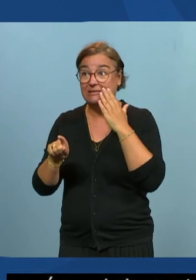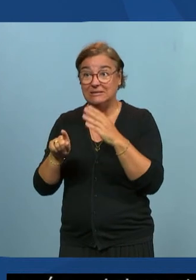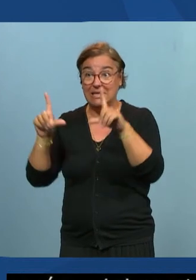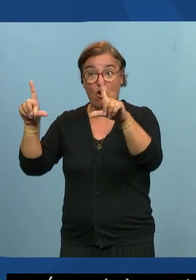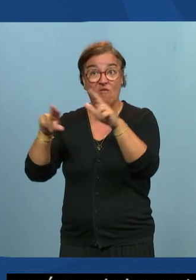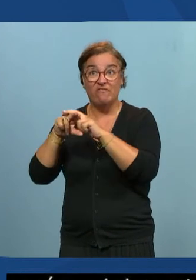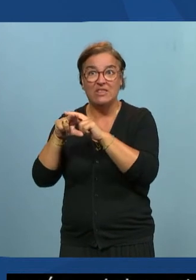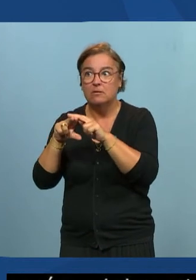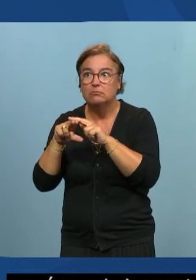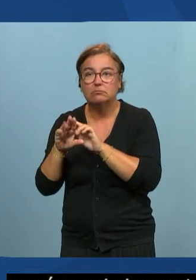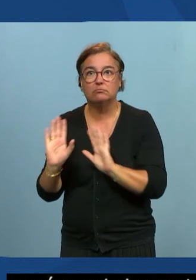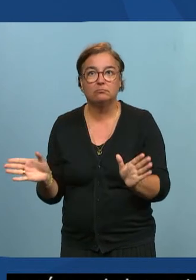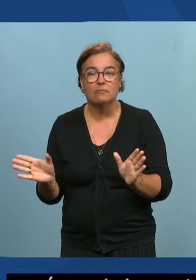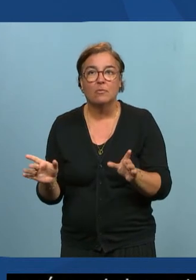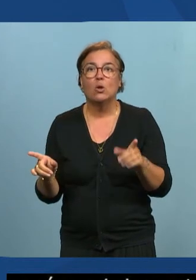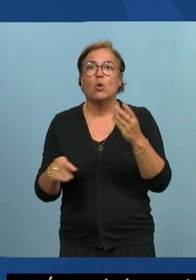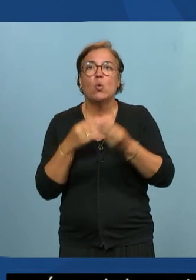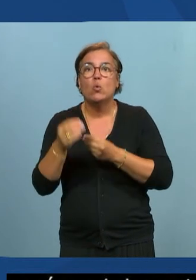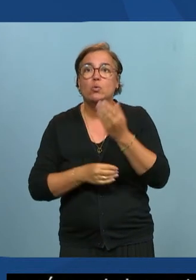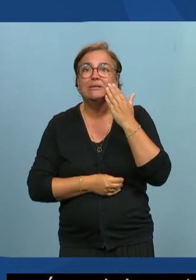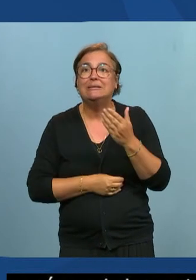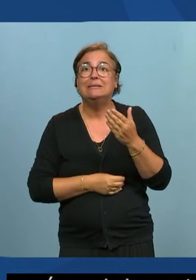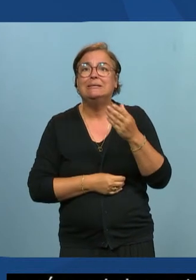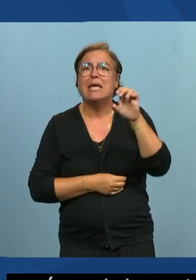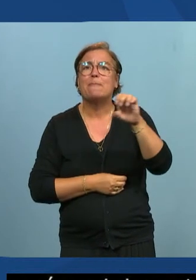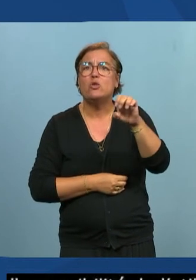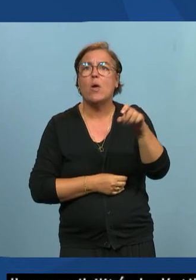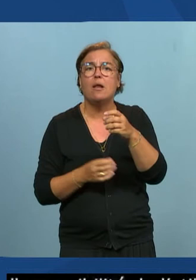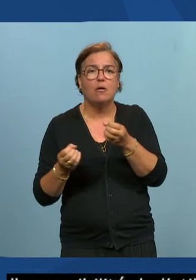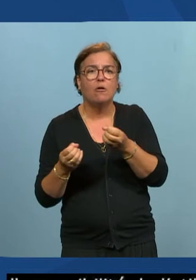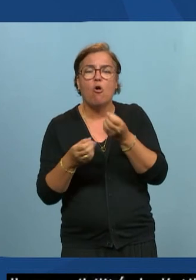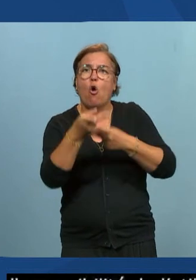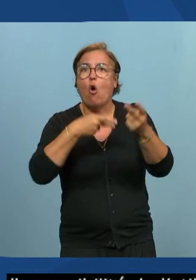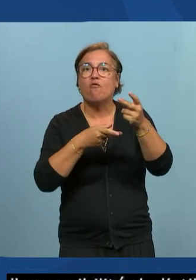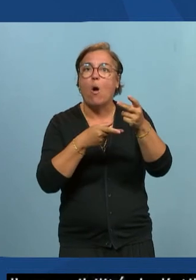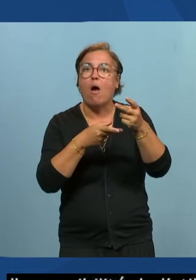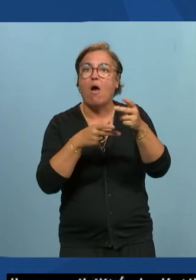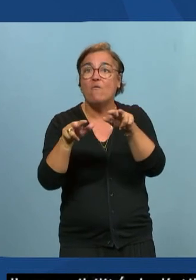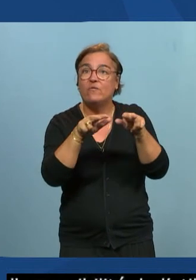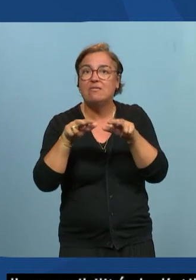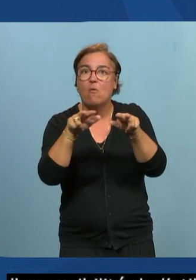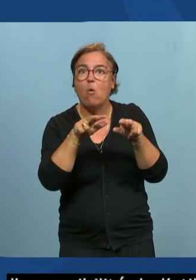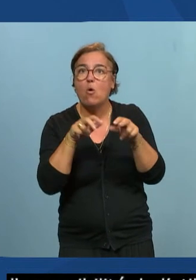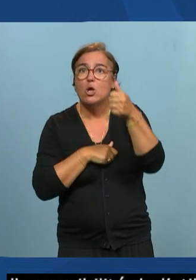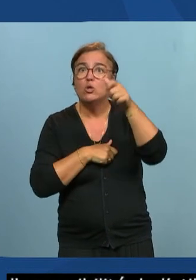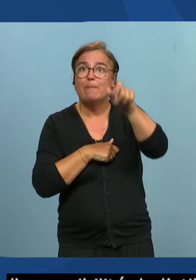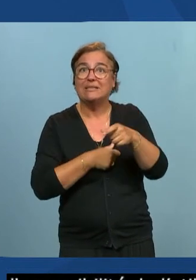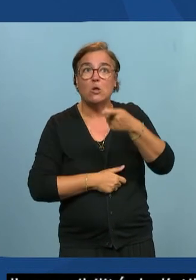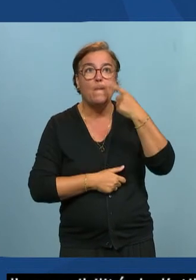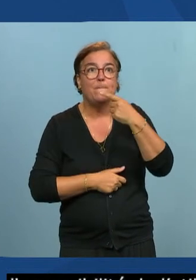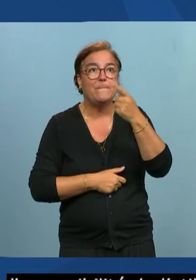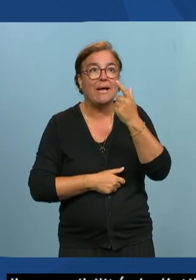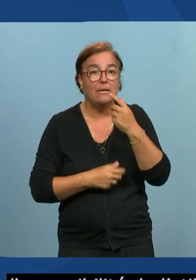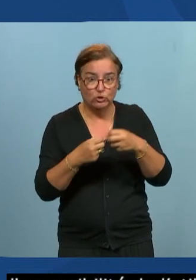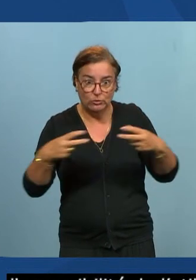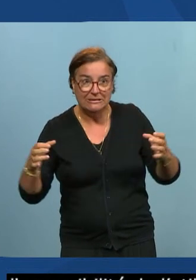de la même manière que si vous projetez une vidéo à Emmanuel et que sur cette vidéo il y une personne qui parle point barre pour elle il n pas de sous-titre